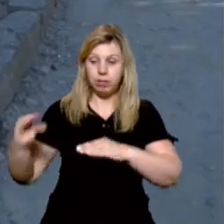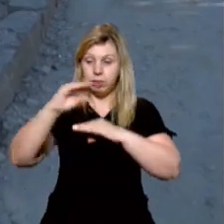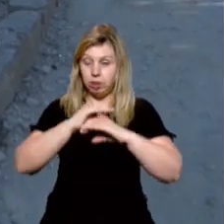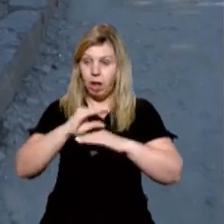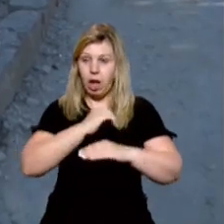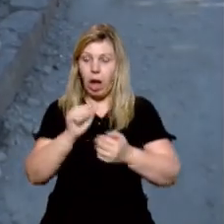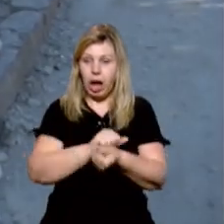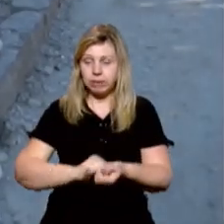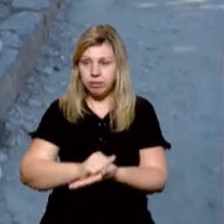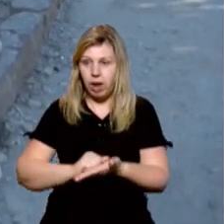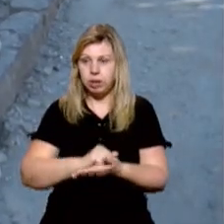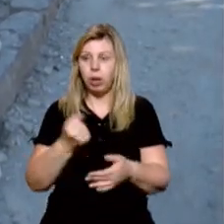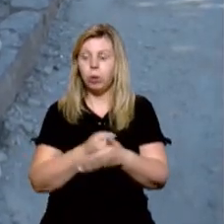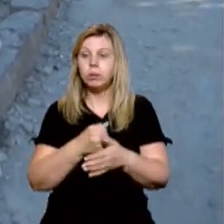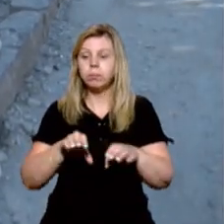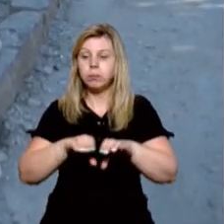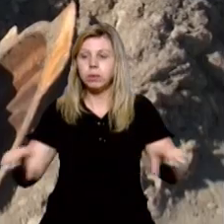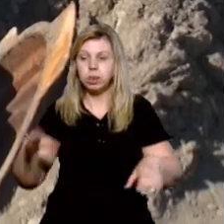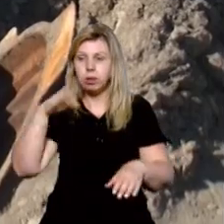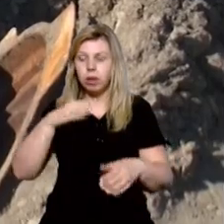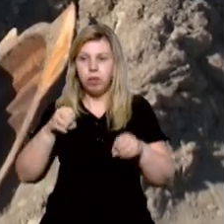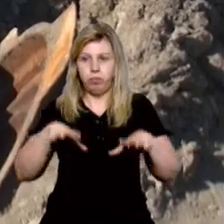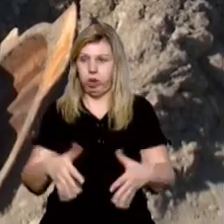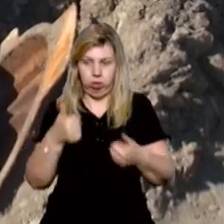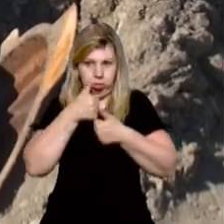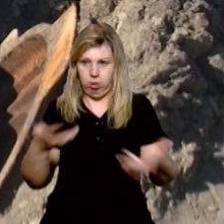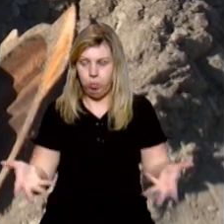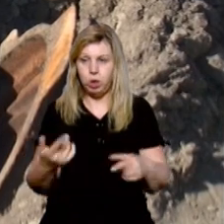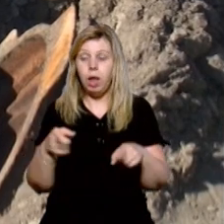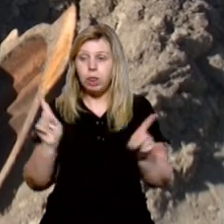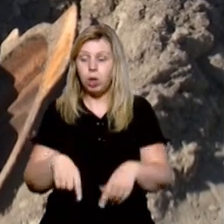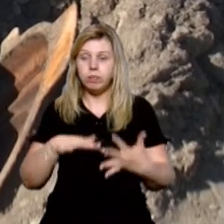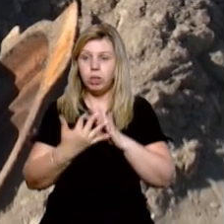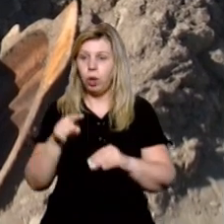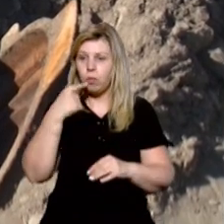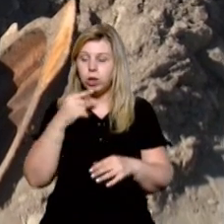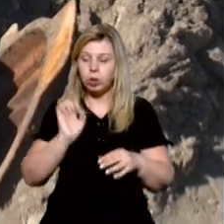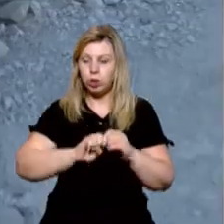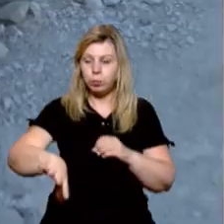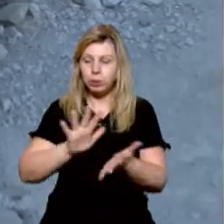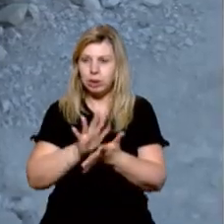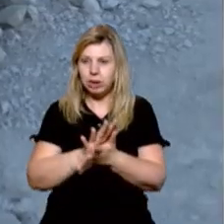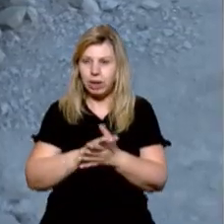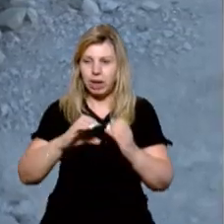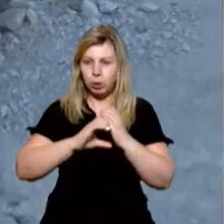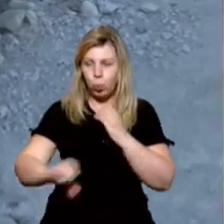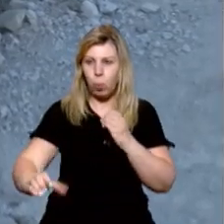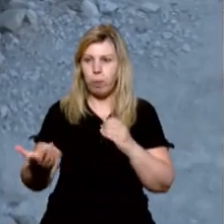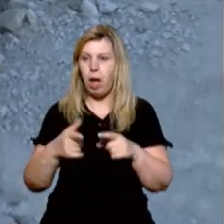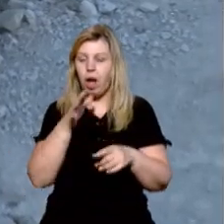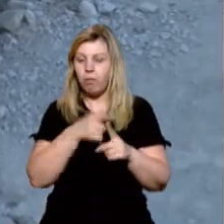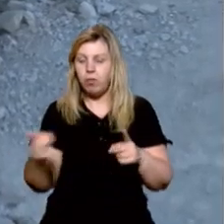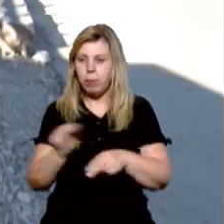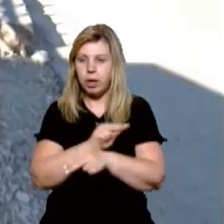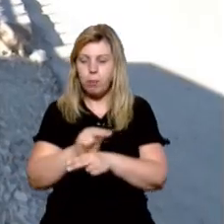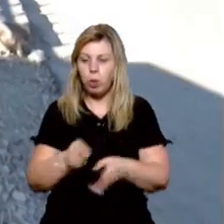новий шар асфальту, то питання з відведенням стічних вод вирішити не зможуть. Також у селі, каже, зливні люка забиті каналізацією, а під